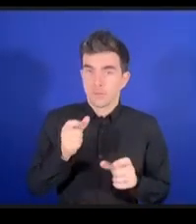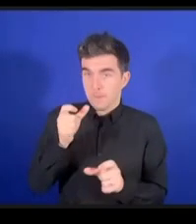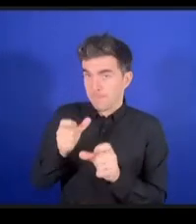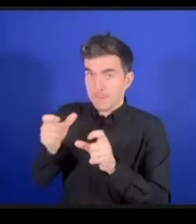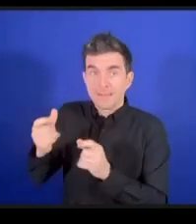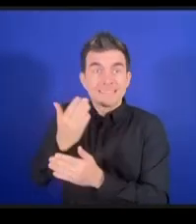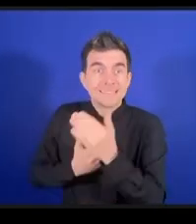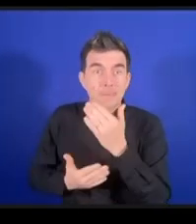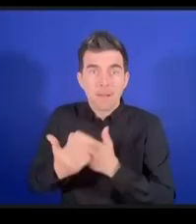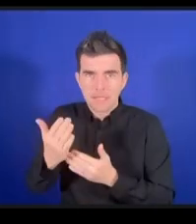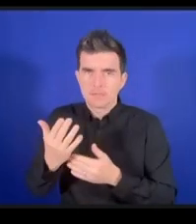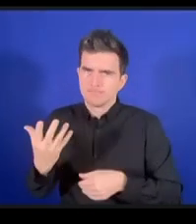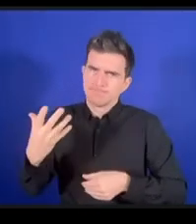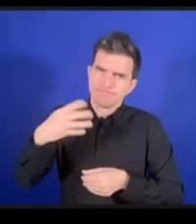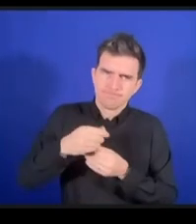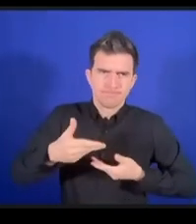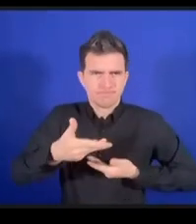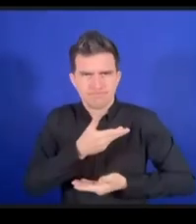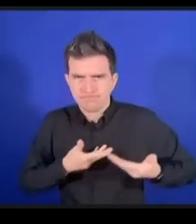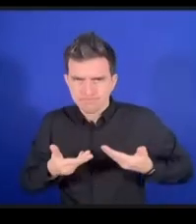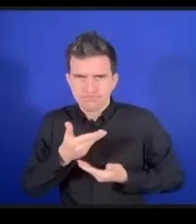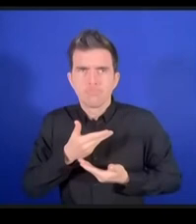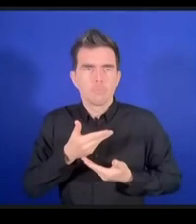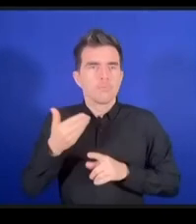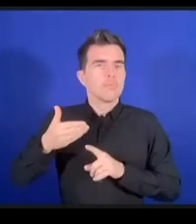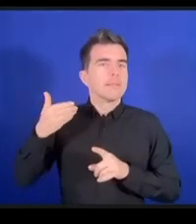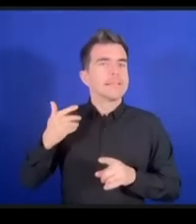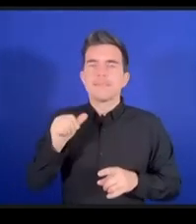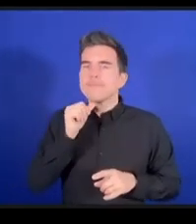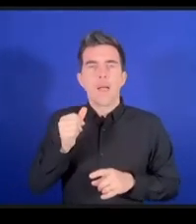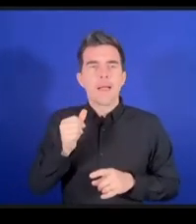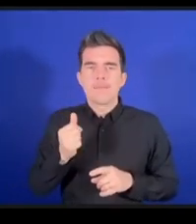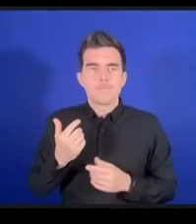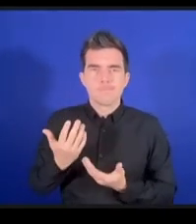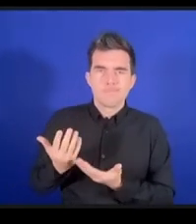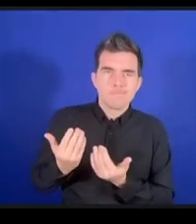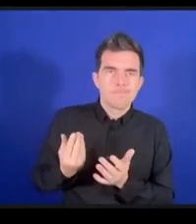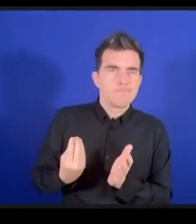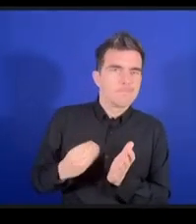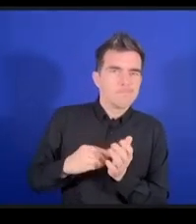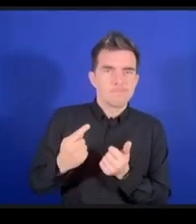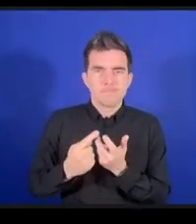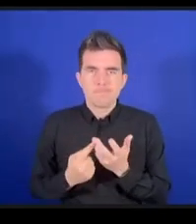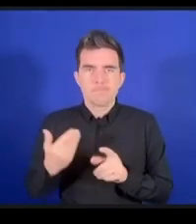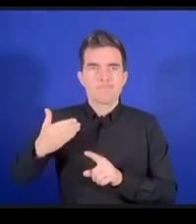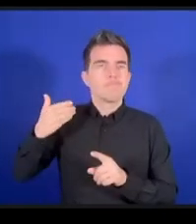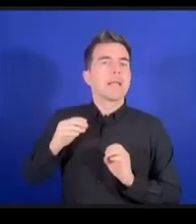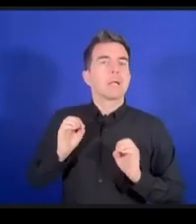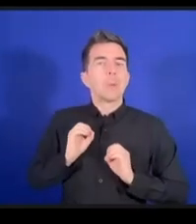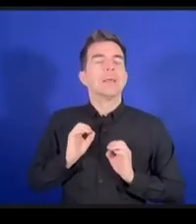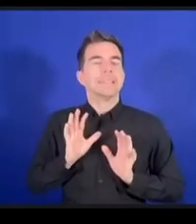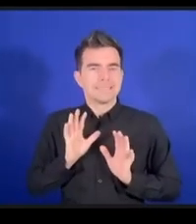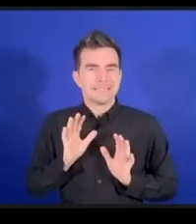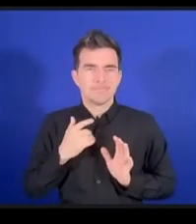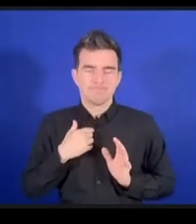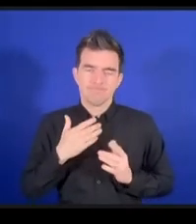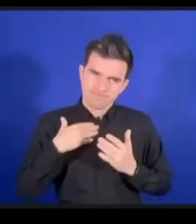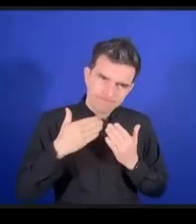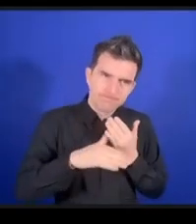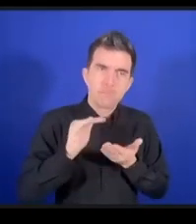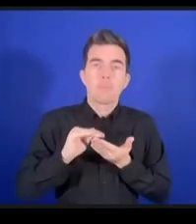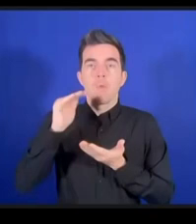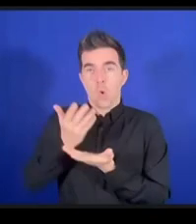障害を持った方々の参加を増やさなきいけないと思ったんですがそのためには資金